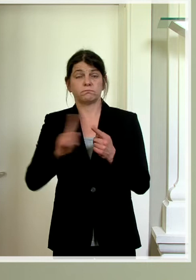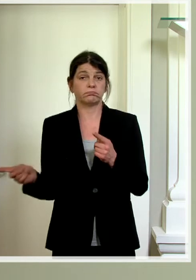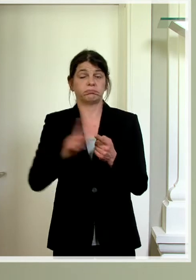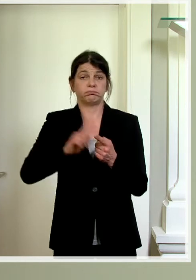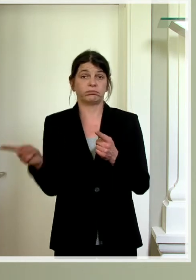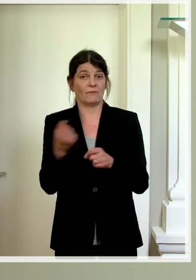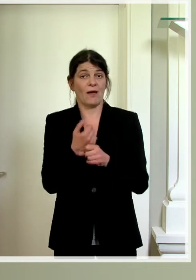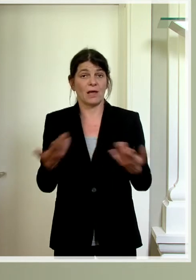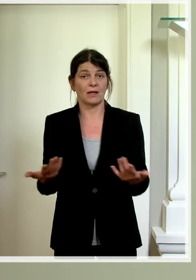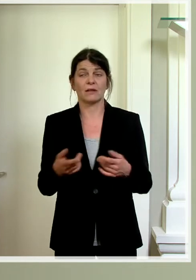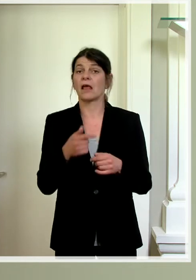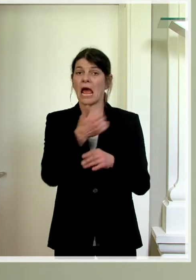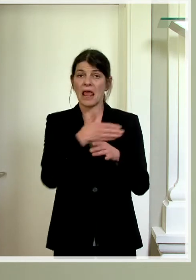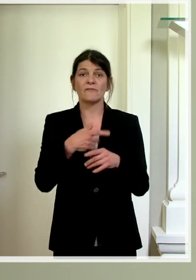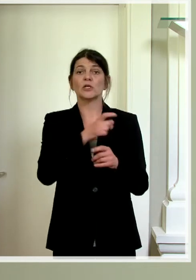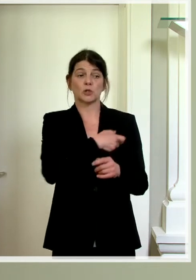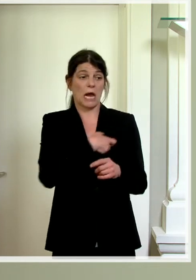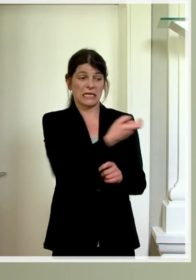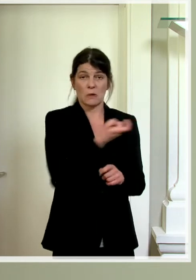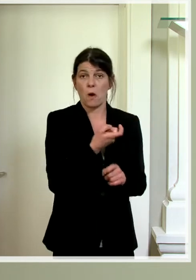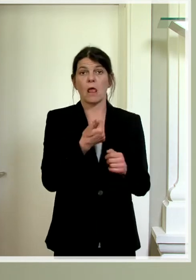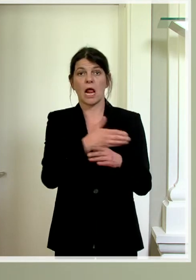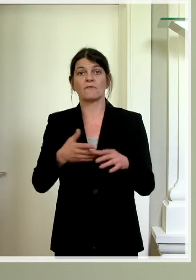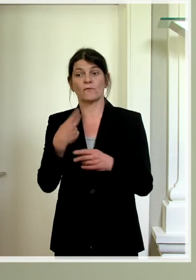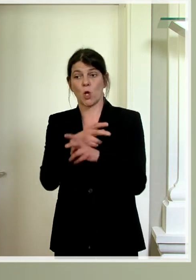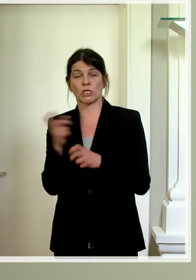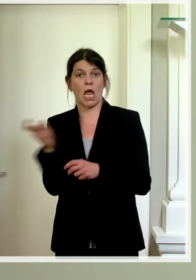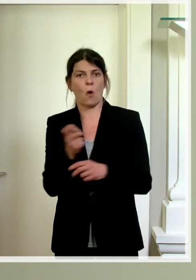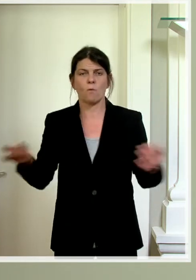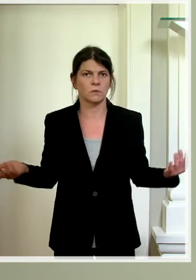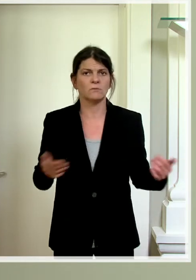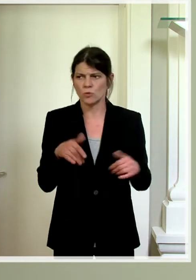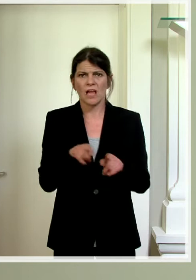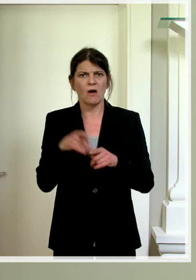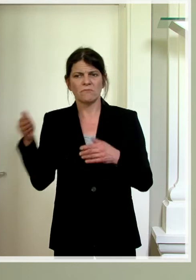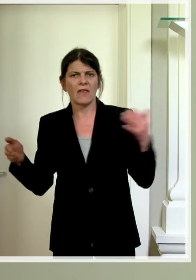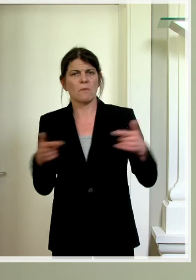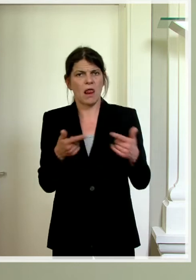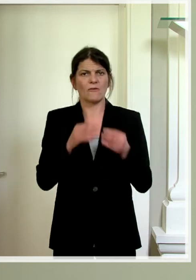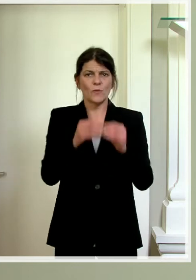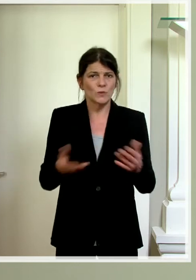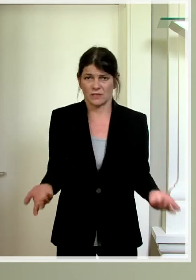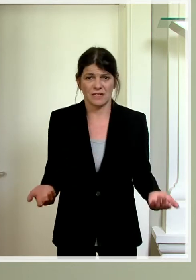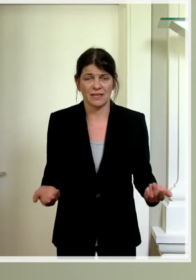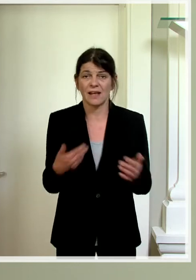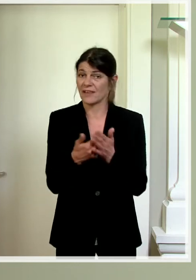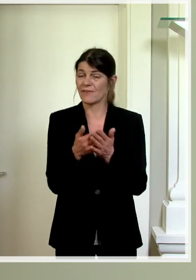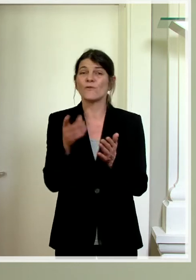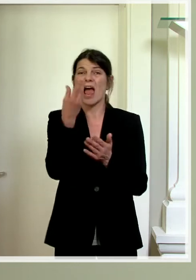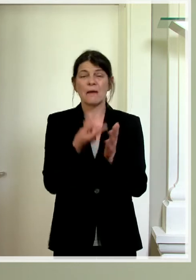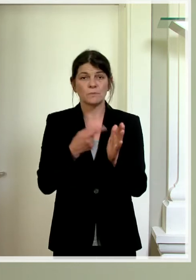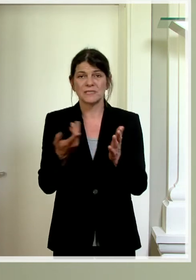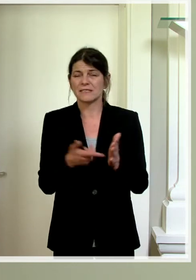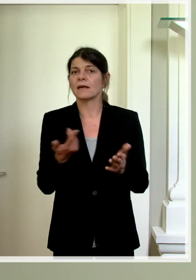rund die Hälfte aus der Schweiz, die andere Hälfte aus Österreich. Und das muss funktionieren, auch mit denen. Also braucht es für diese Apps eine